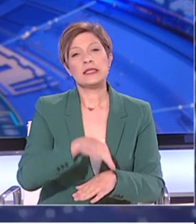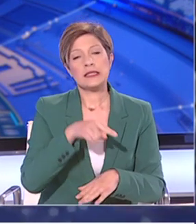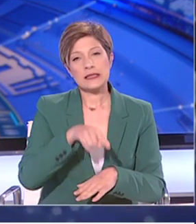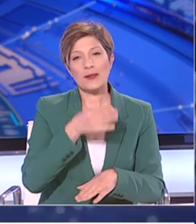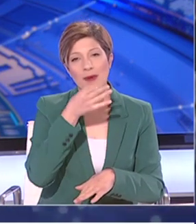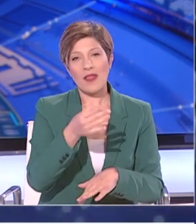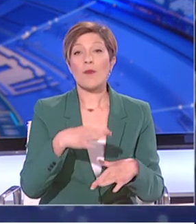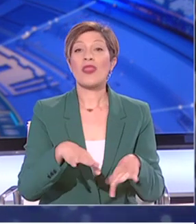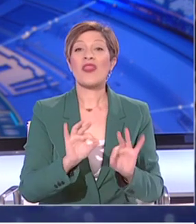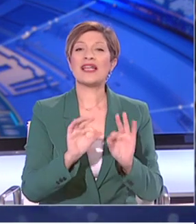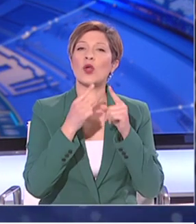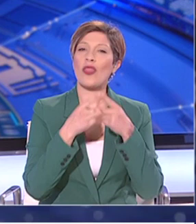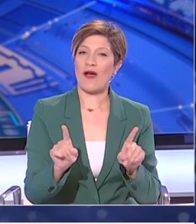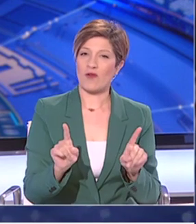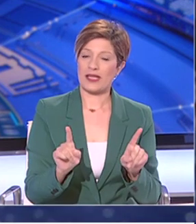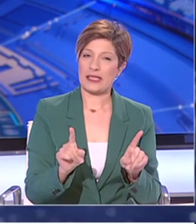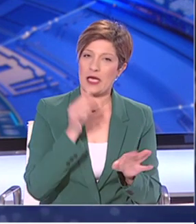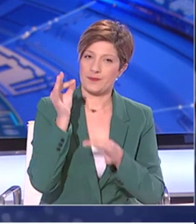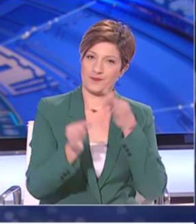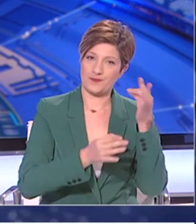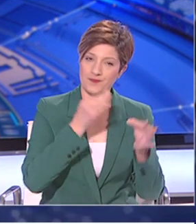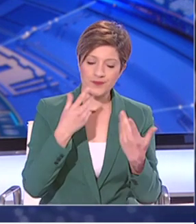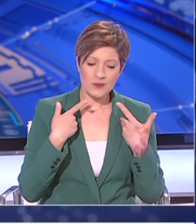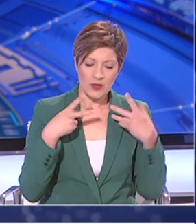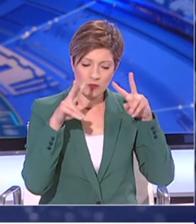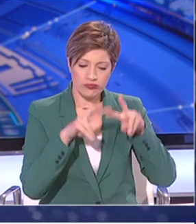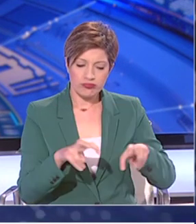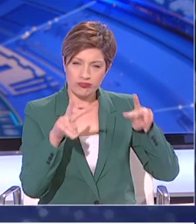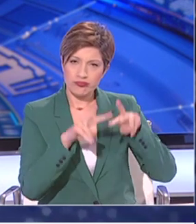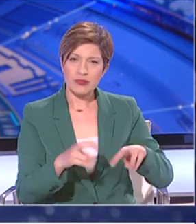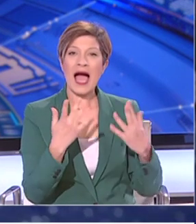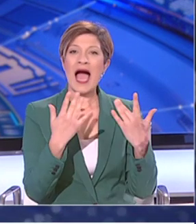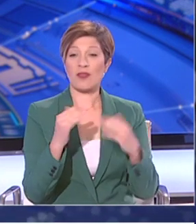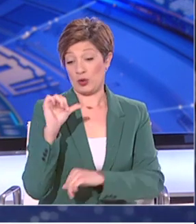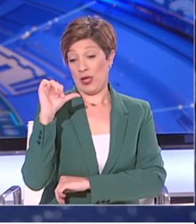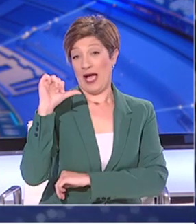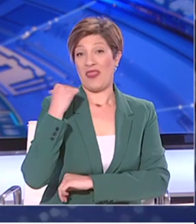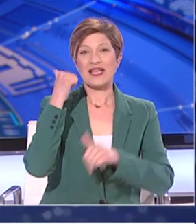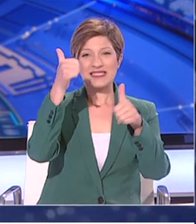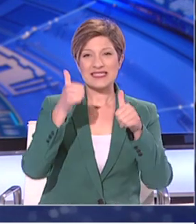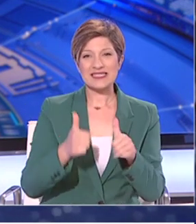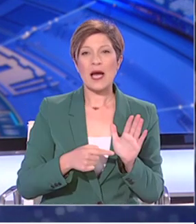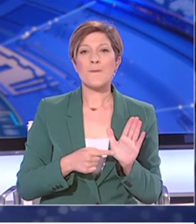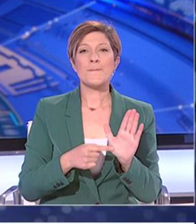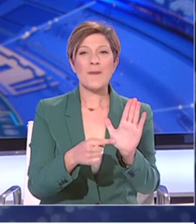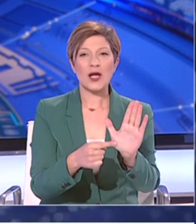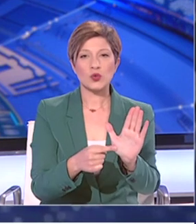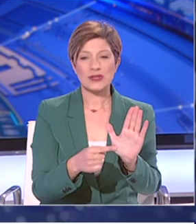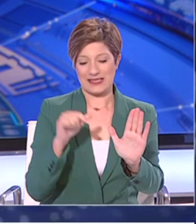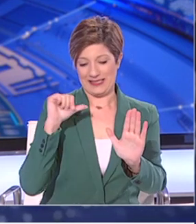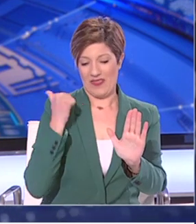σήμερα να ξεκινήσω κάπως διαφορετικά. Μελετώντας τα νούμερα που ανακοινώθηκαν χθες, καθώς και τη σχετική εικόνα